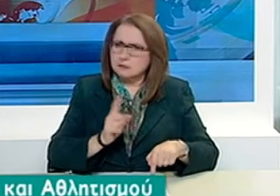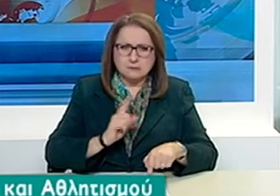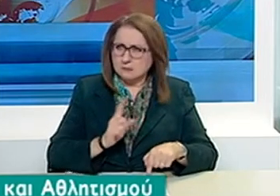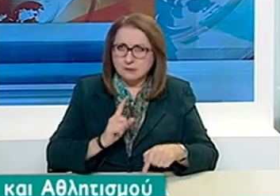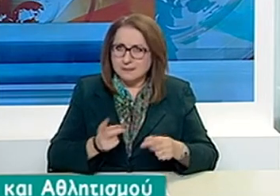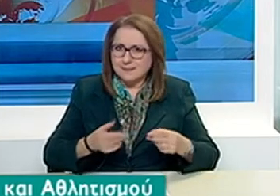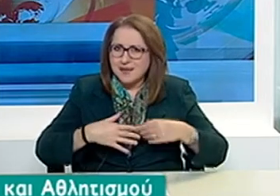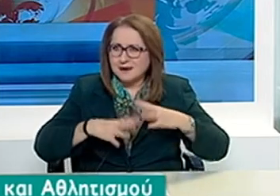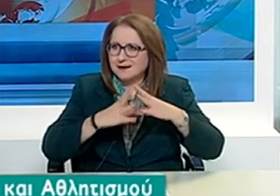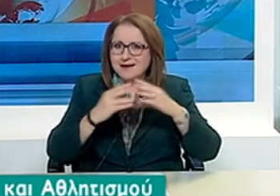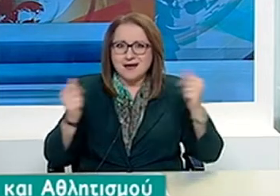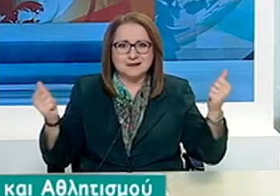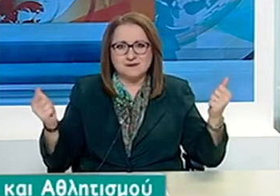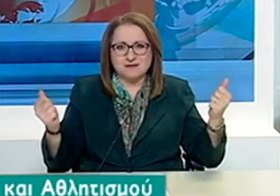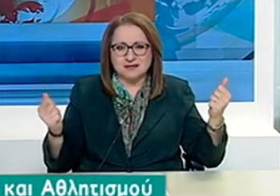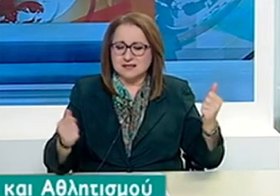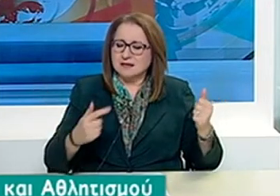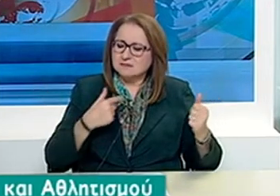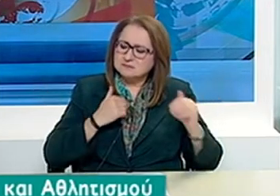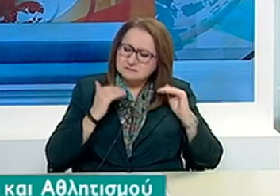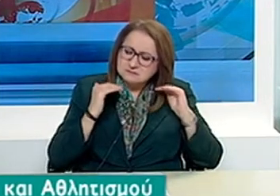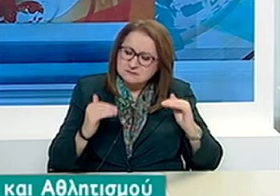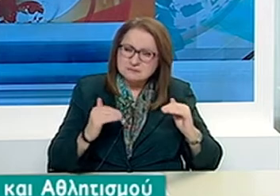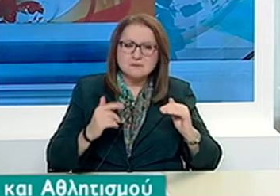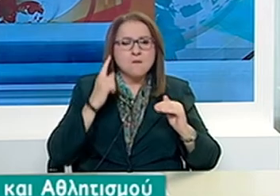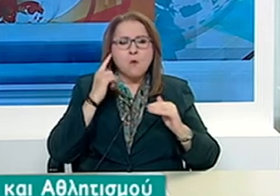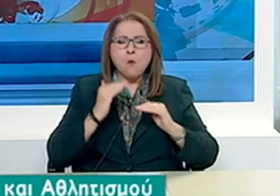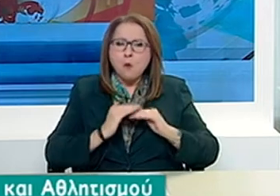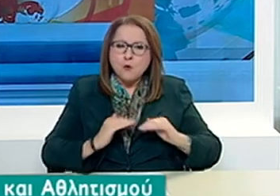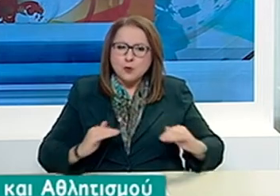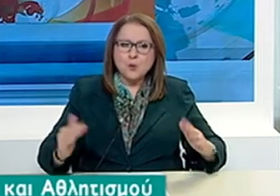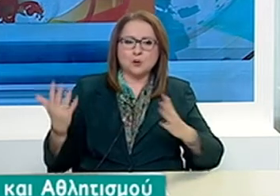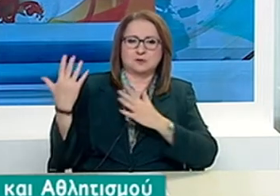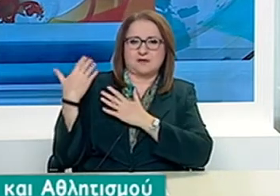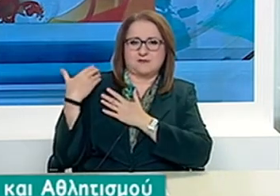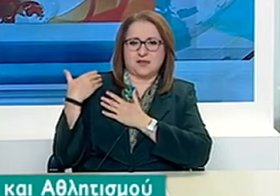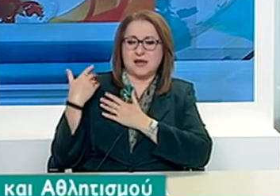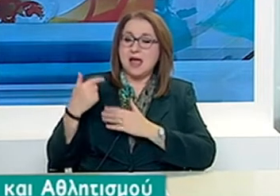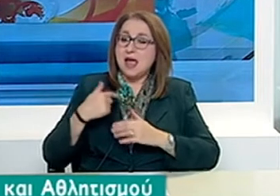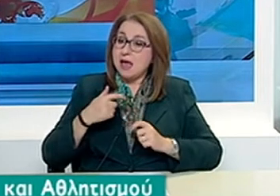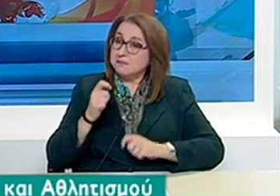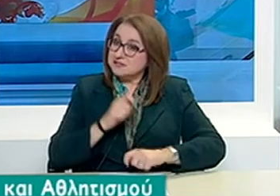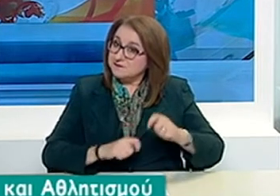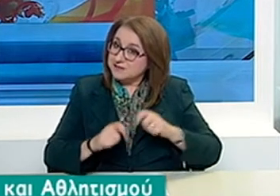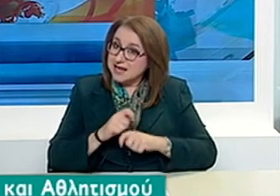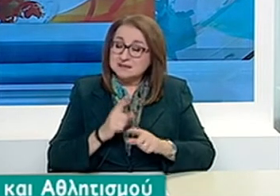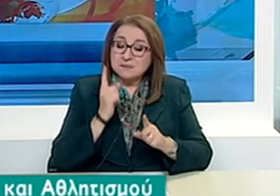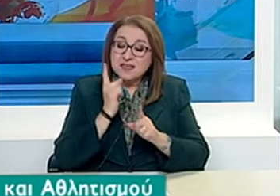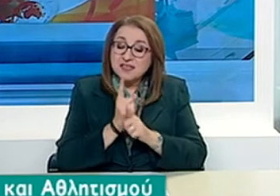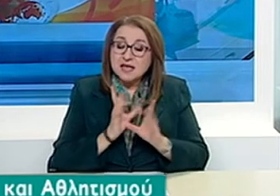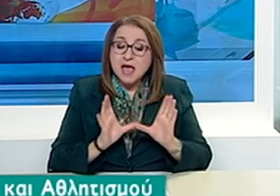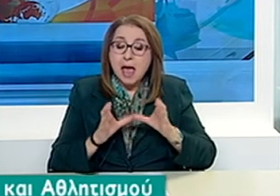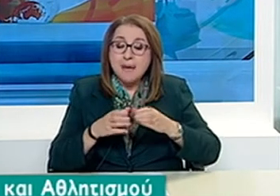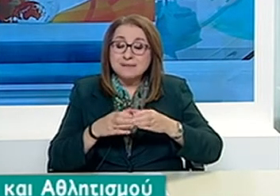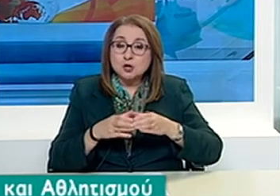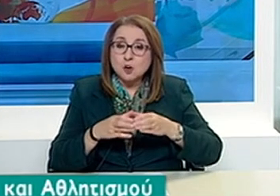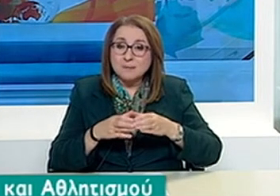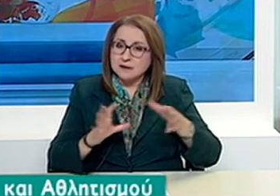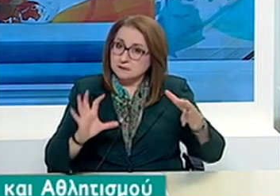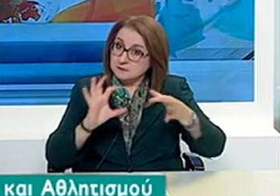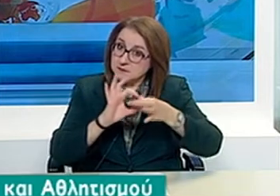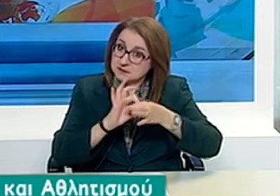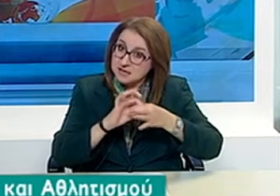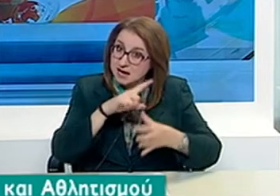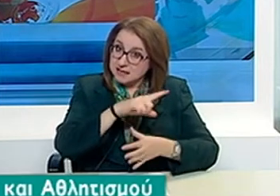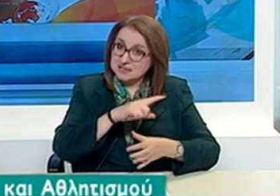υπευθυνότητα, αλλά και ατομική ευθύνη. Για το λόγο αυτό συστήσαμε η Γενομική Επιστημονική Επιτροπή Αθλητισμού σε συνεργασία με τον ΕΟΔΗ,